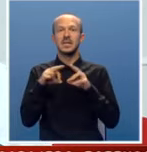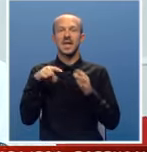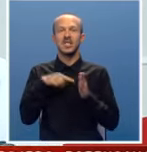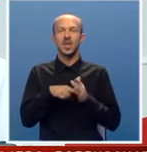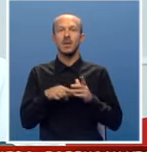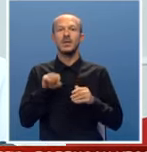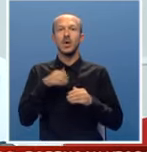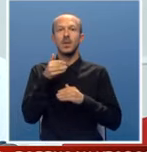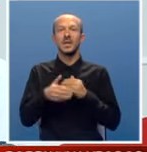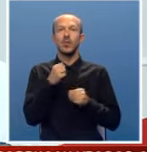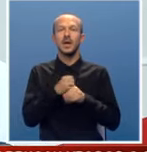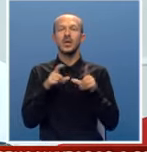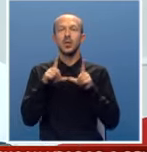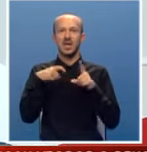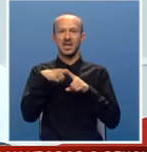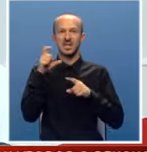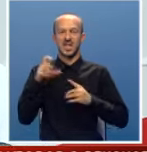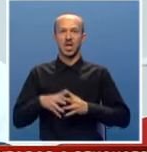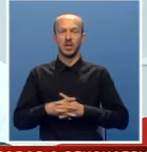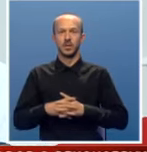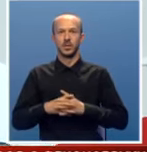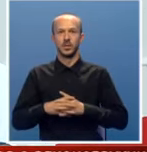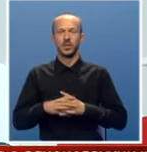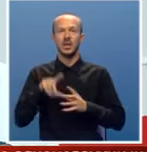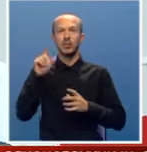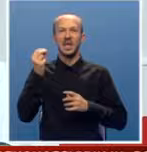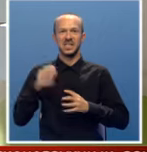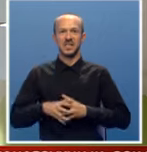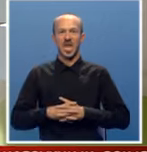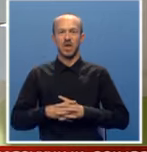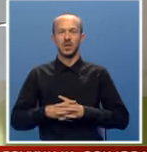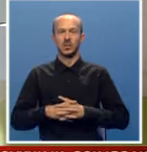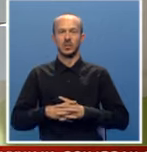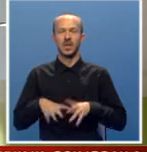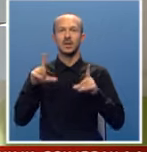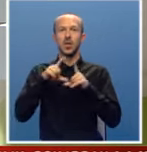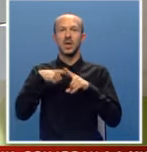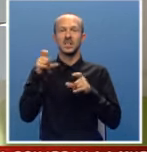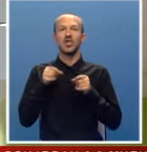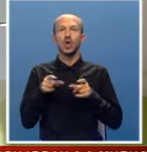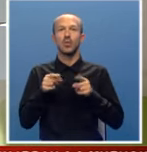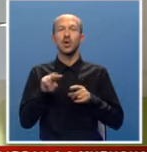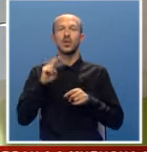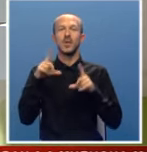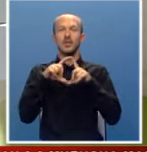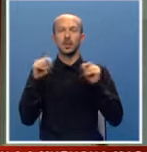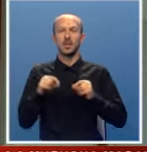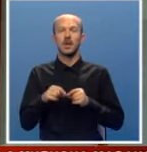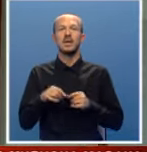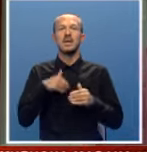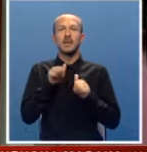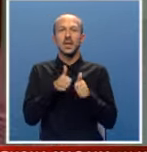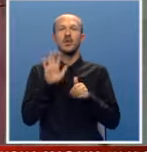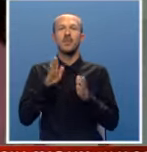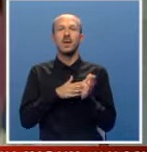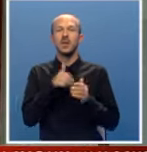da unaprijedimo rad Univerzitetskog kliničkog centra Republike Srpske. Iz UKCA šalju poruku i drugim institucijama da slijede